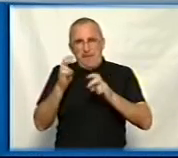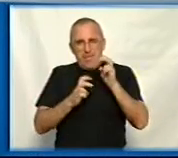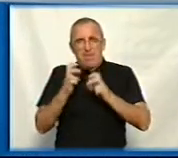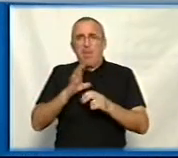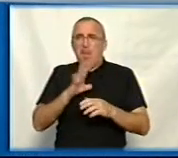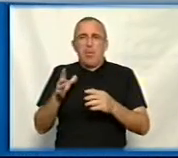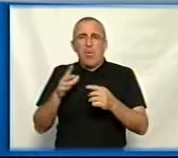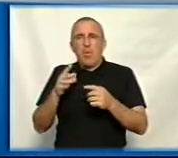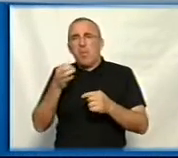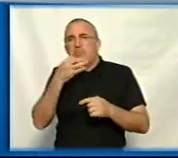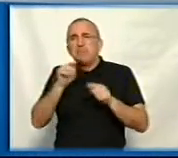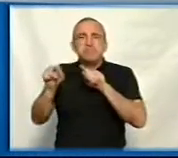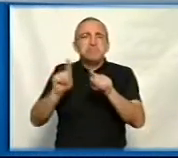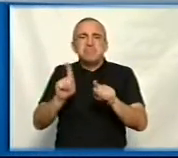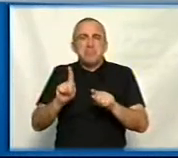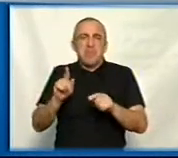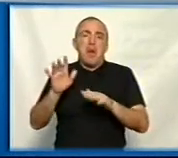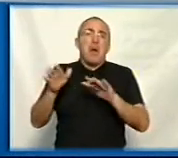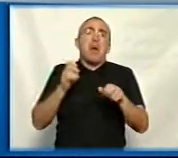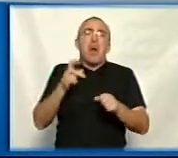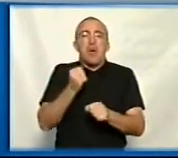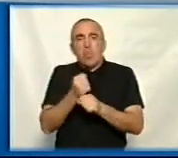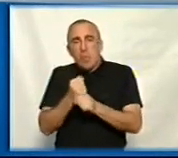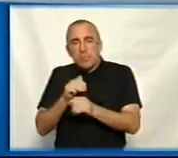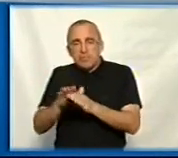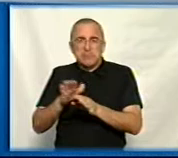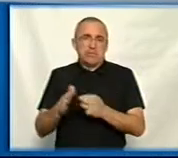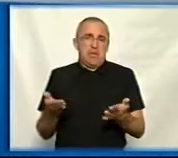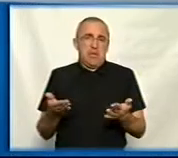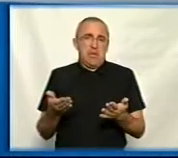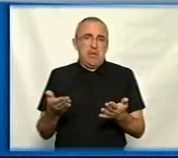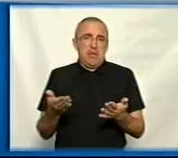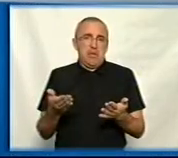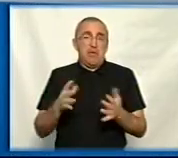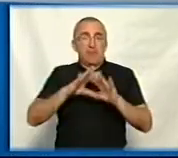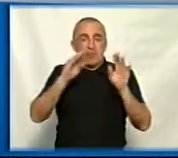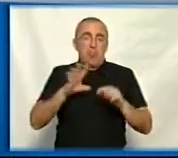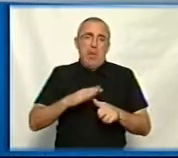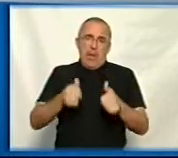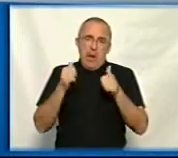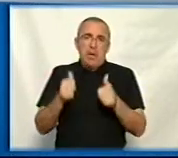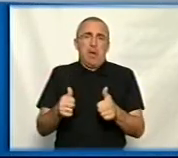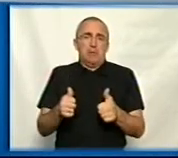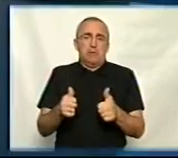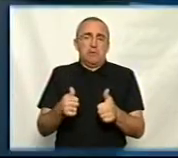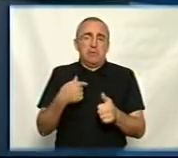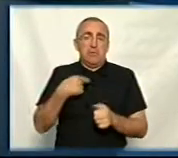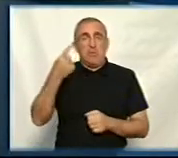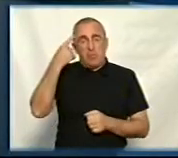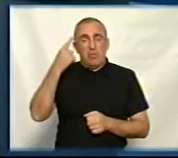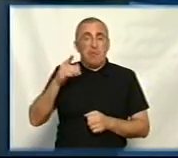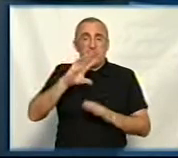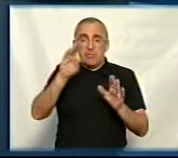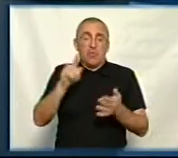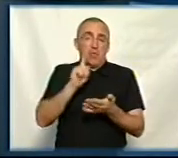претензій по обрізці, по тому, як це робиться, аби все було гаразд. Я думаю, що всі повинні